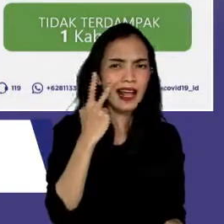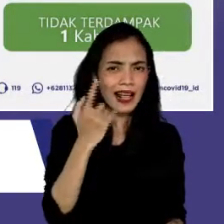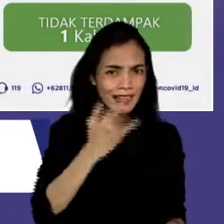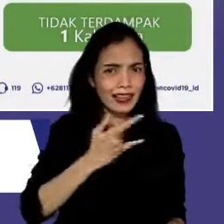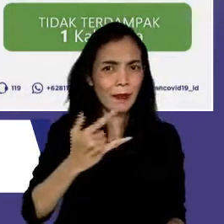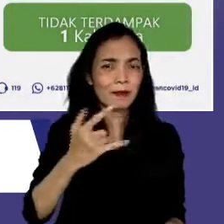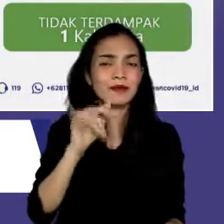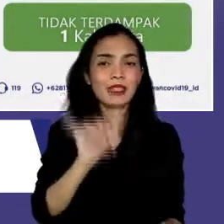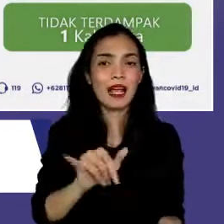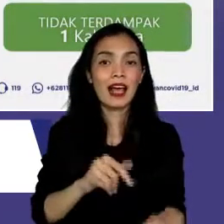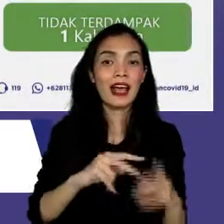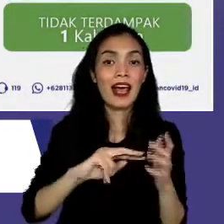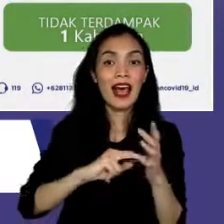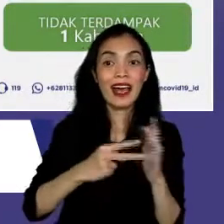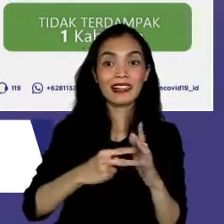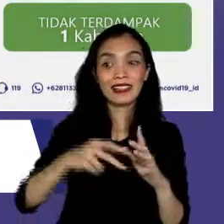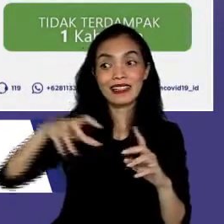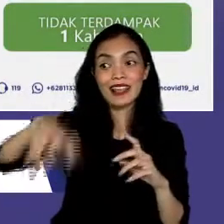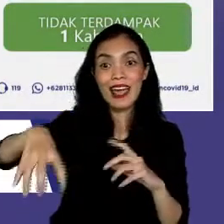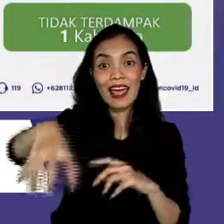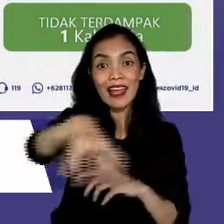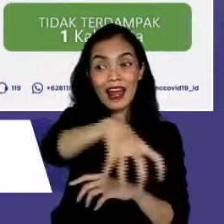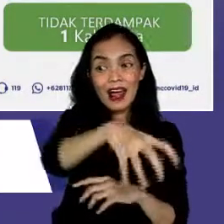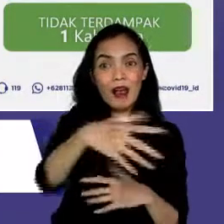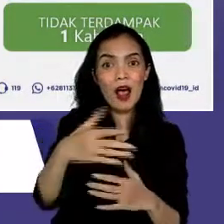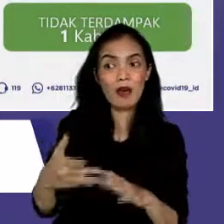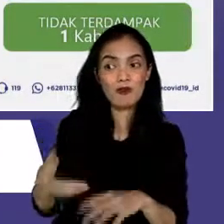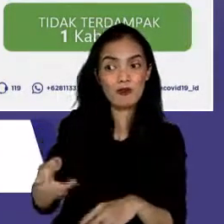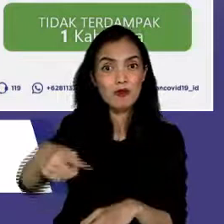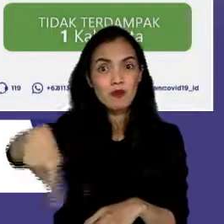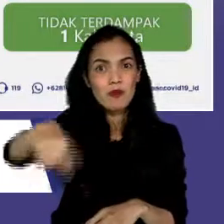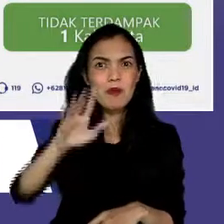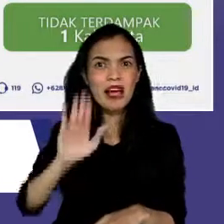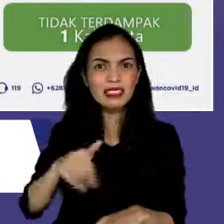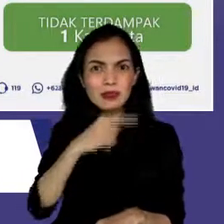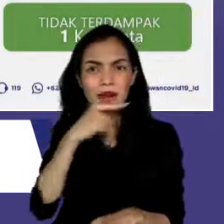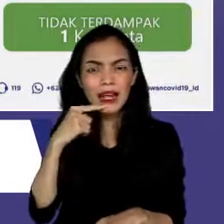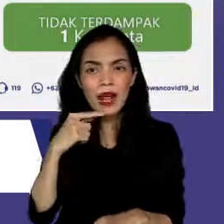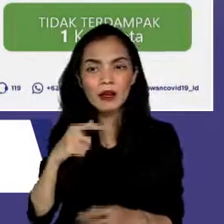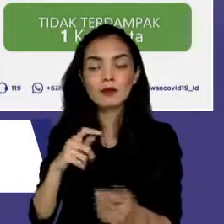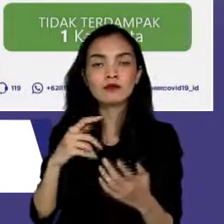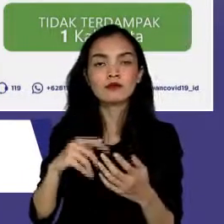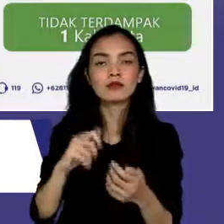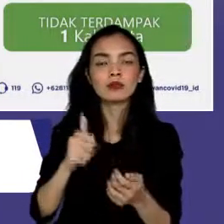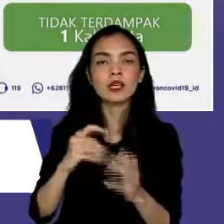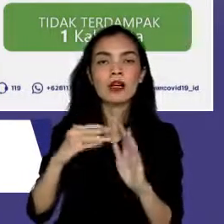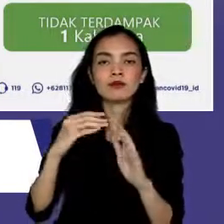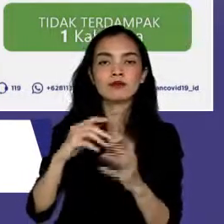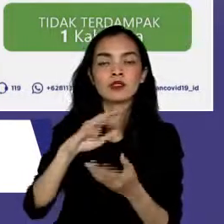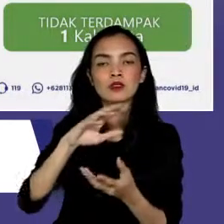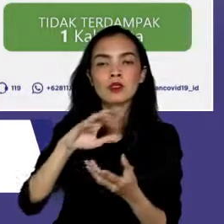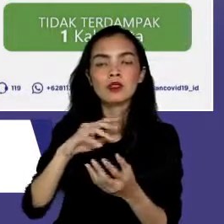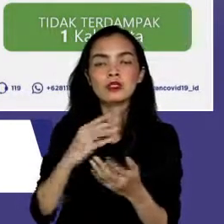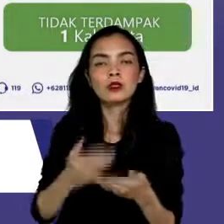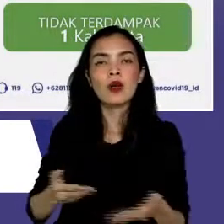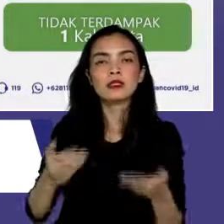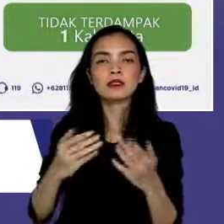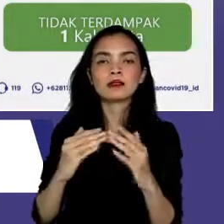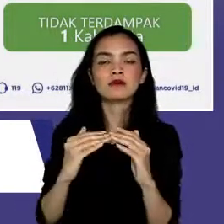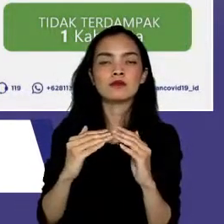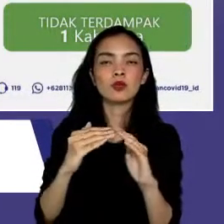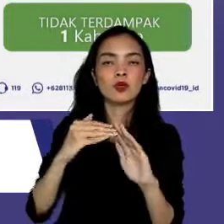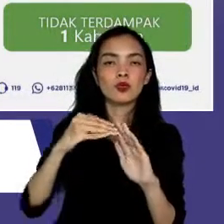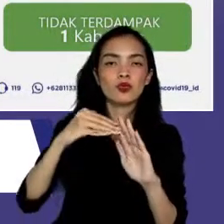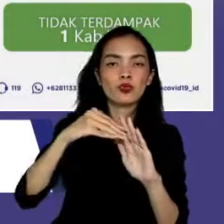zonasi risiko wilayah-wilayah yang saat ini berada di zona merah dapat segera membaik dan berpindah ke zona oranya dan